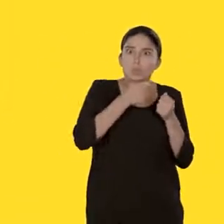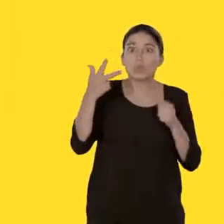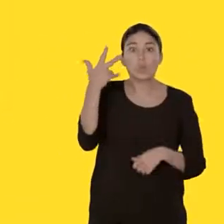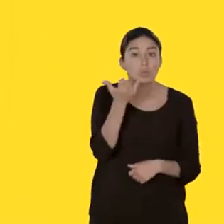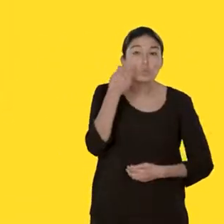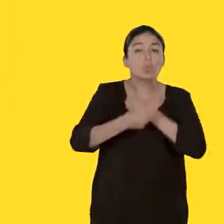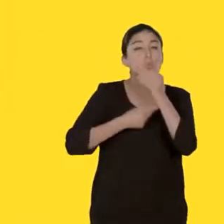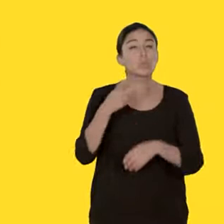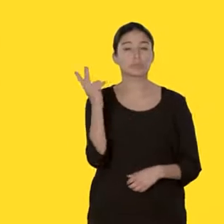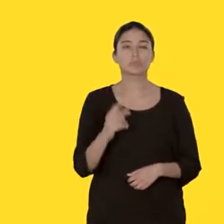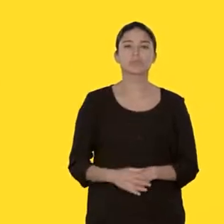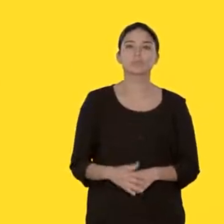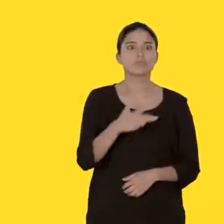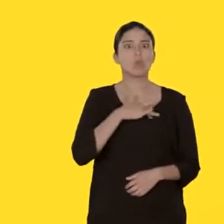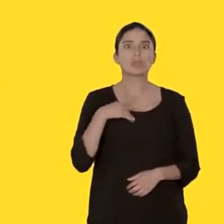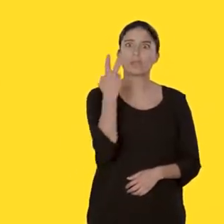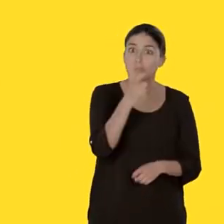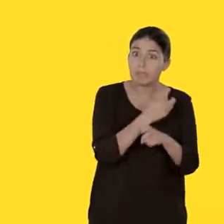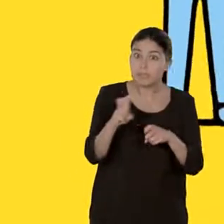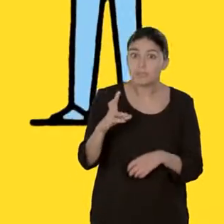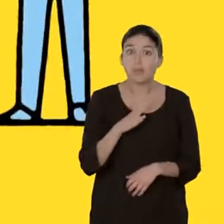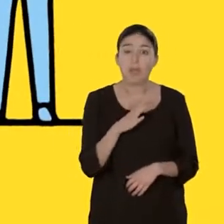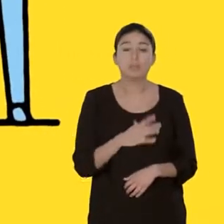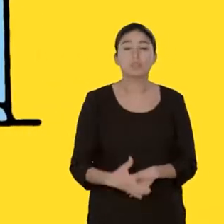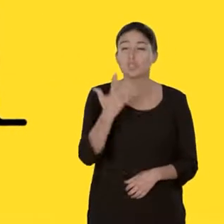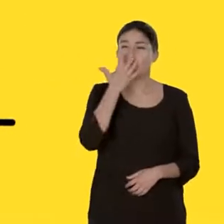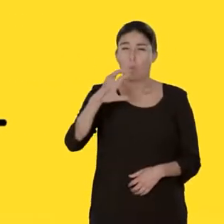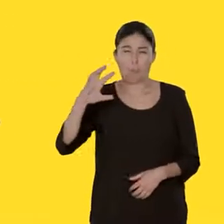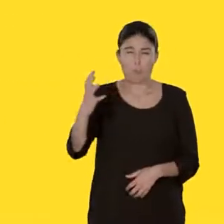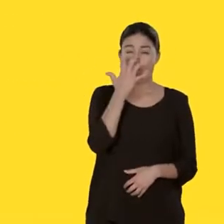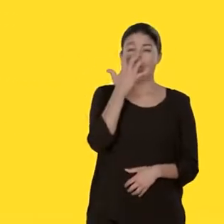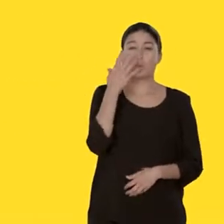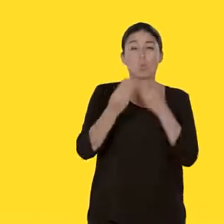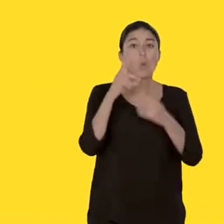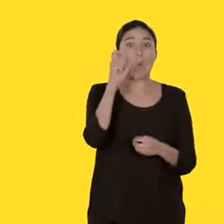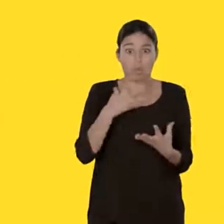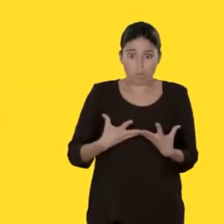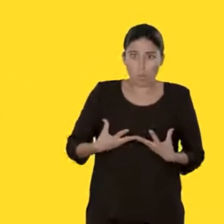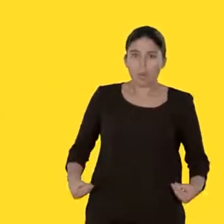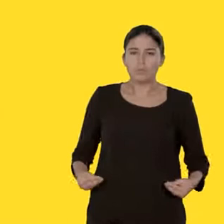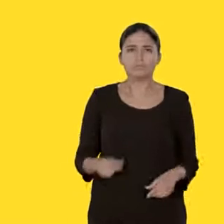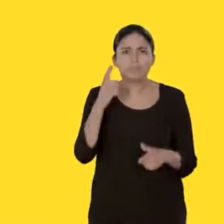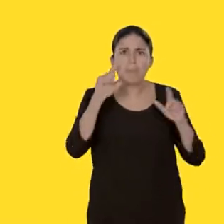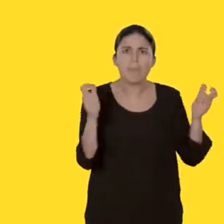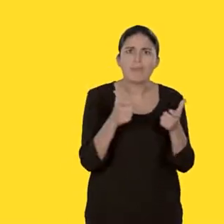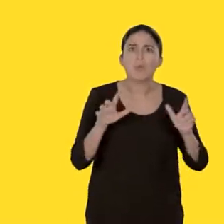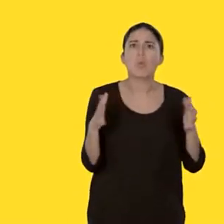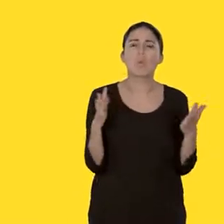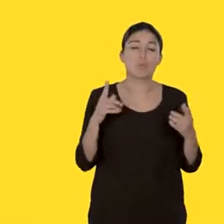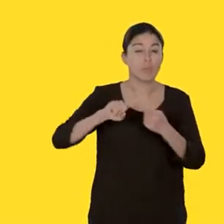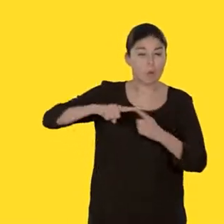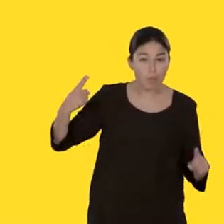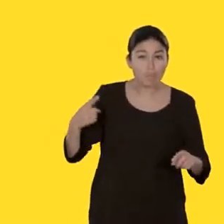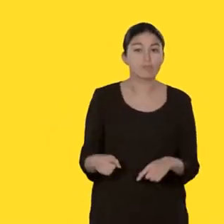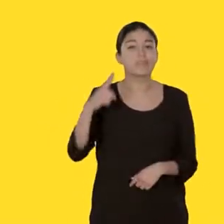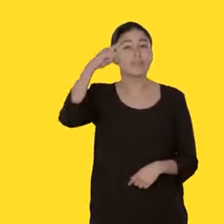jours ou plus. Des risques existent pour votre santé. Le coût de chaleur et la déshydratation, dont les signaux d'alerte sont